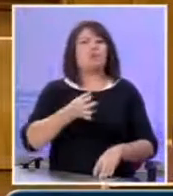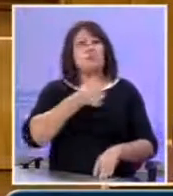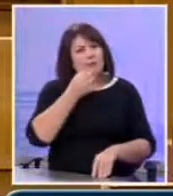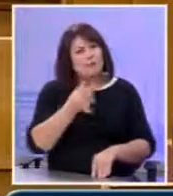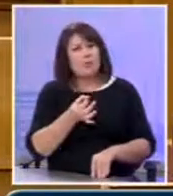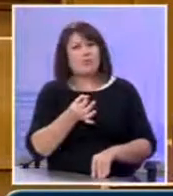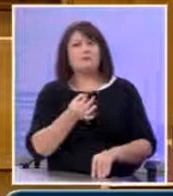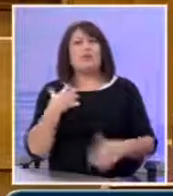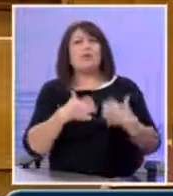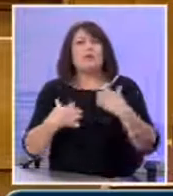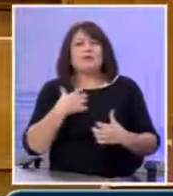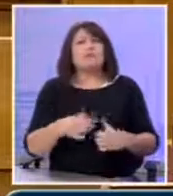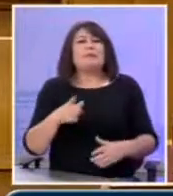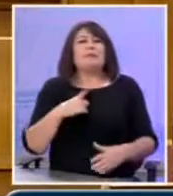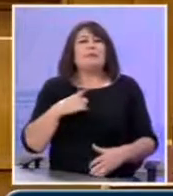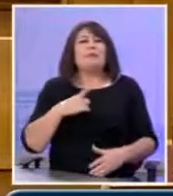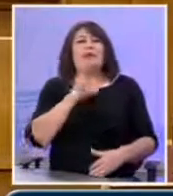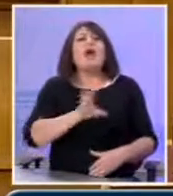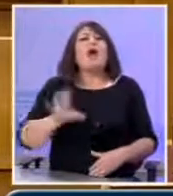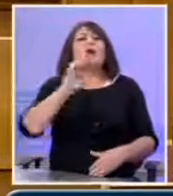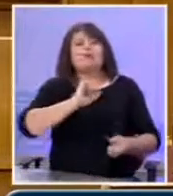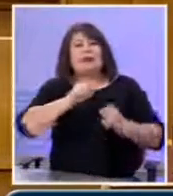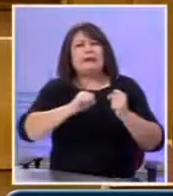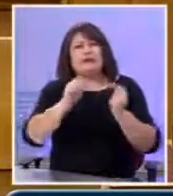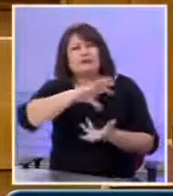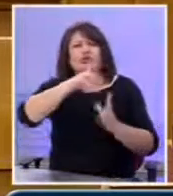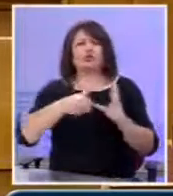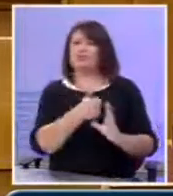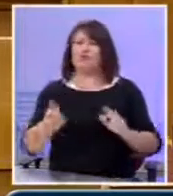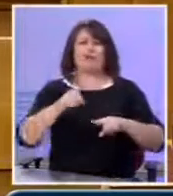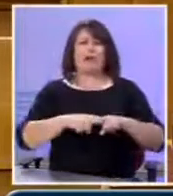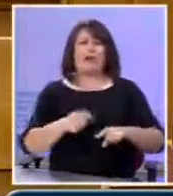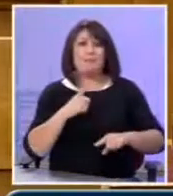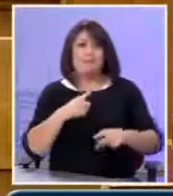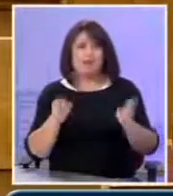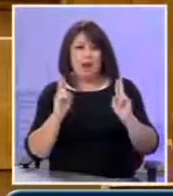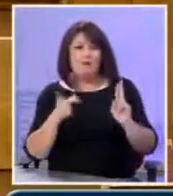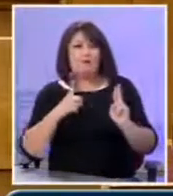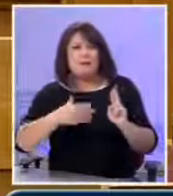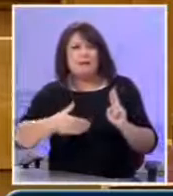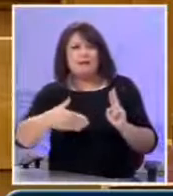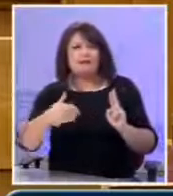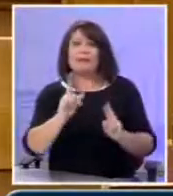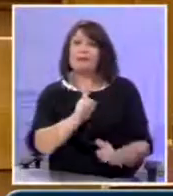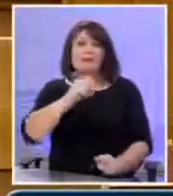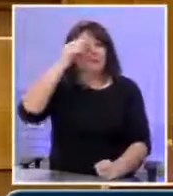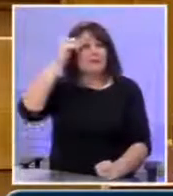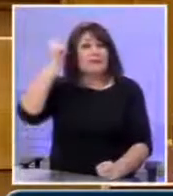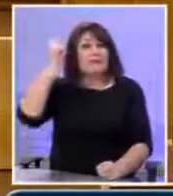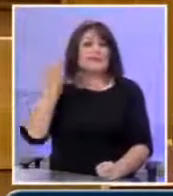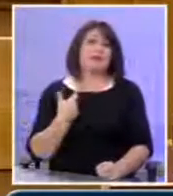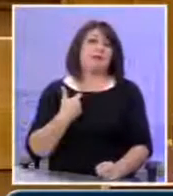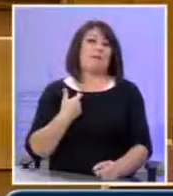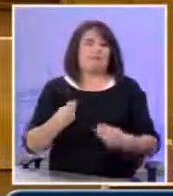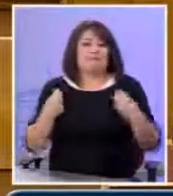αγωνίες και πόθους λαών και κινημάτων σε όλο τον κόσμο και που δεν πρέπει να το ξεχνάμε αυτό γέννησαν